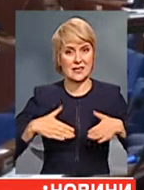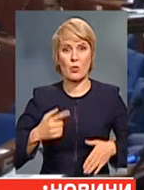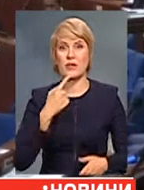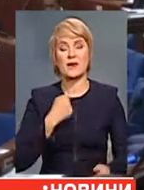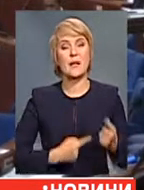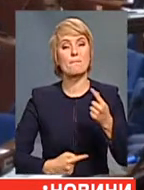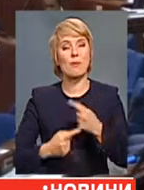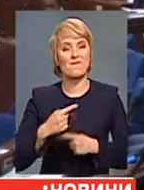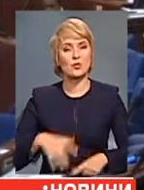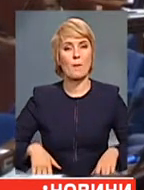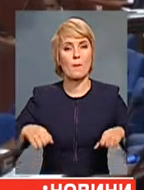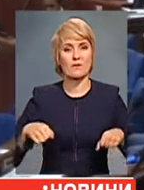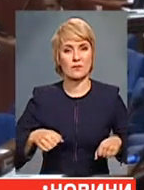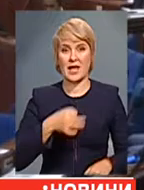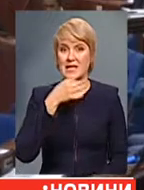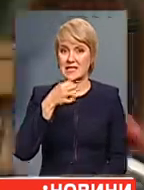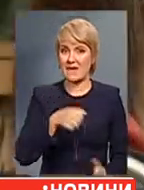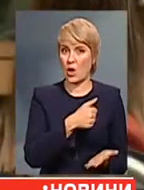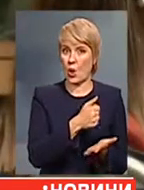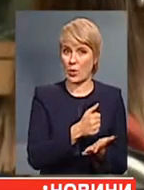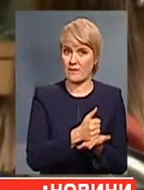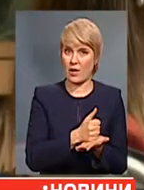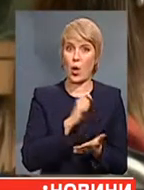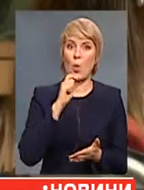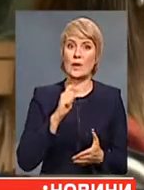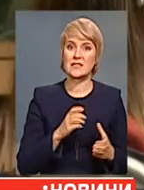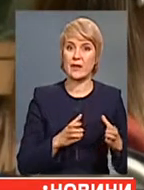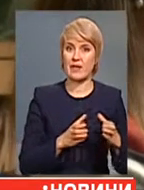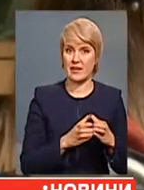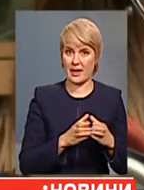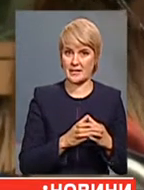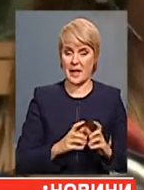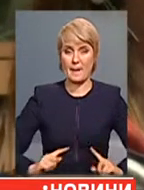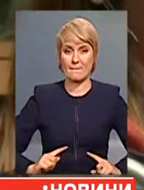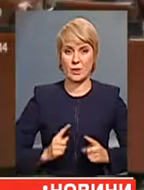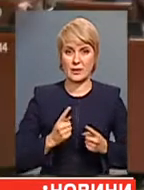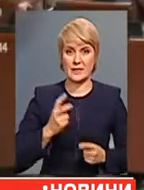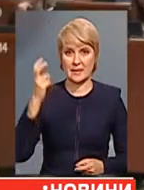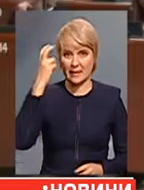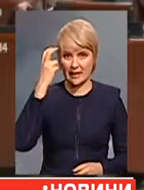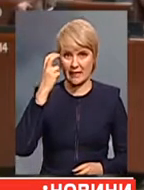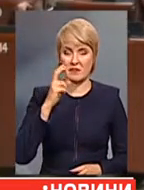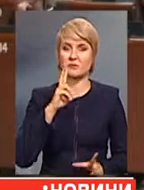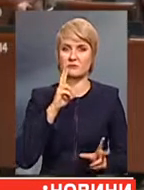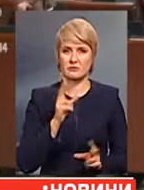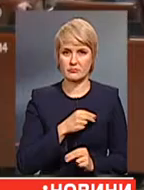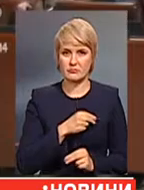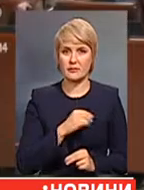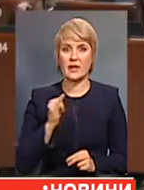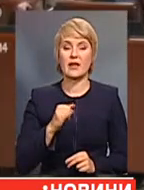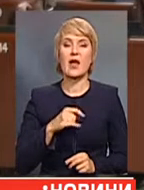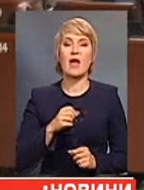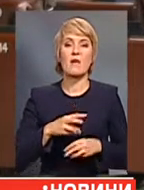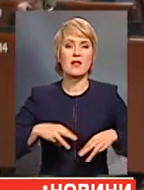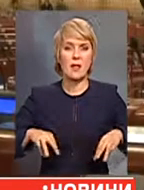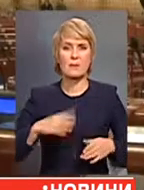Як сповістив голова української делегації Володимир Ар'єв, протести Києва спрацювали, і бюро асамблеї відмовилося змінювати регламент на вимогу росіян.